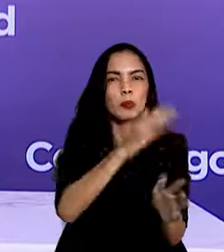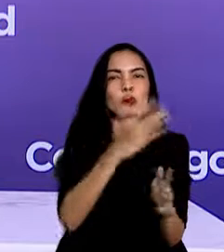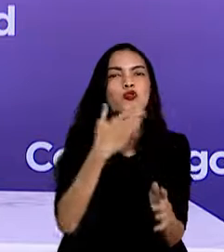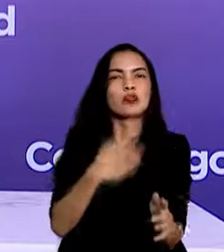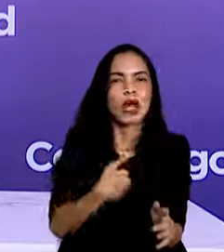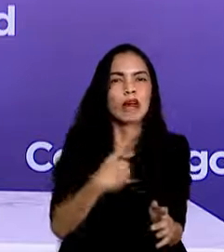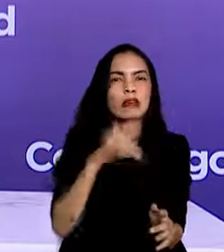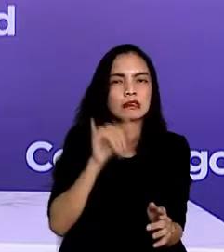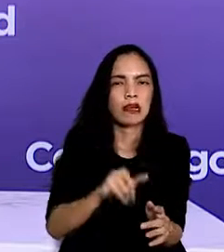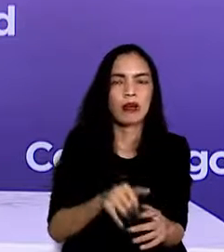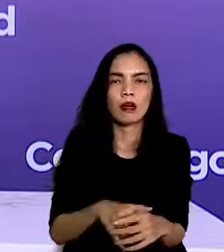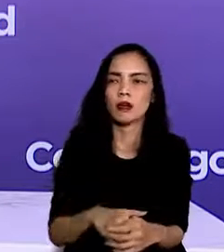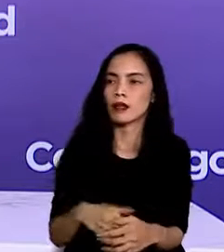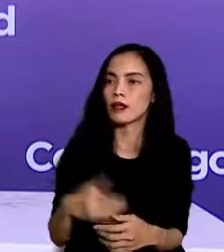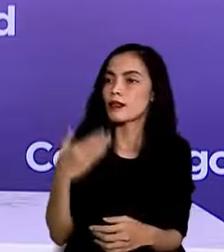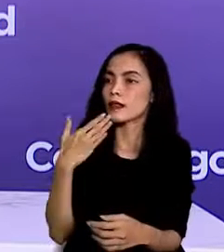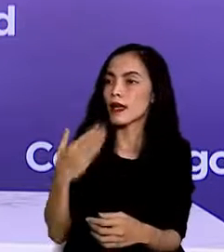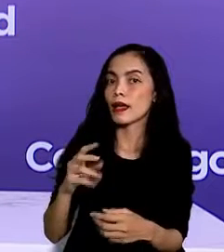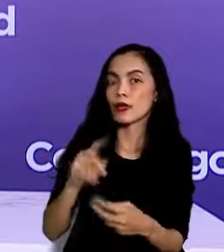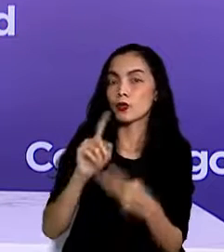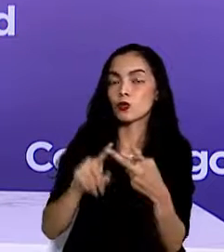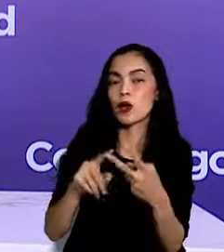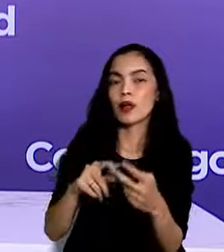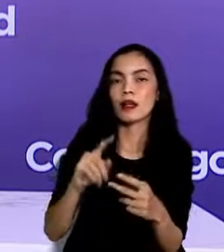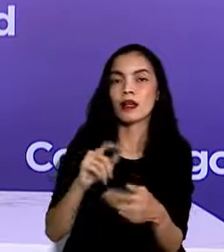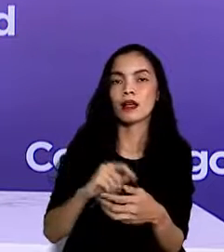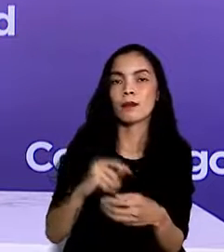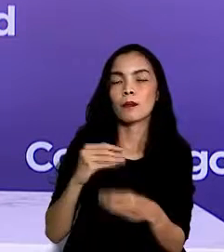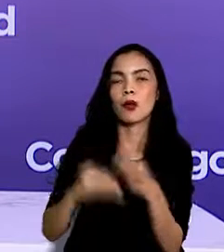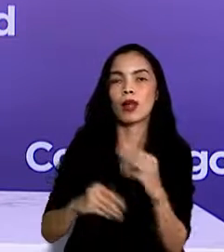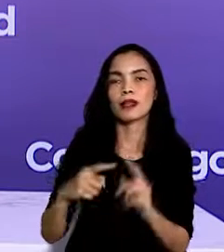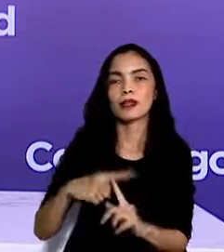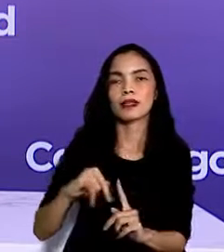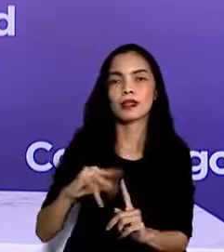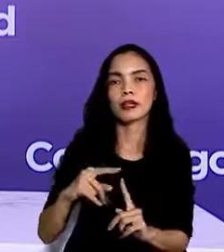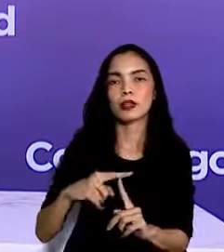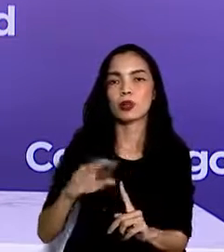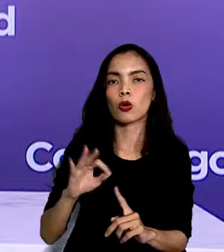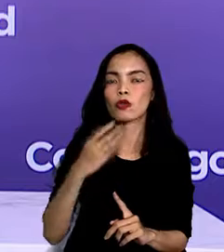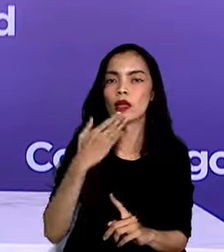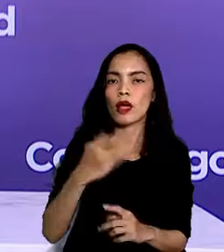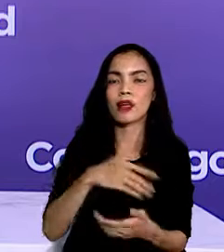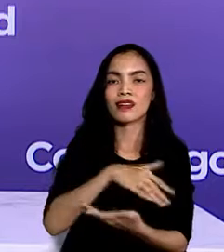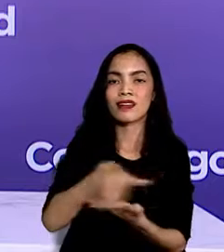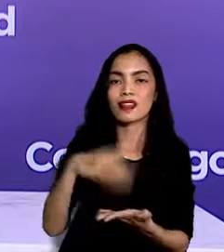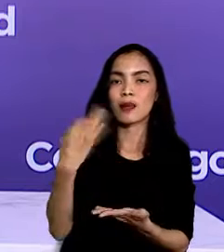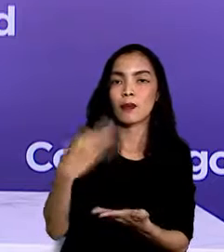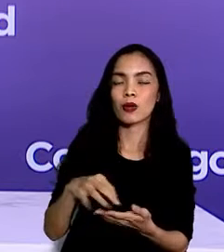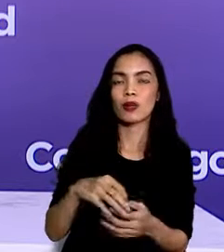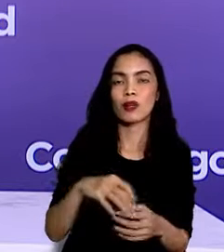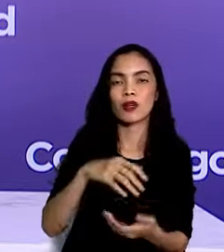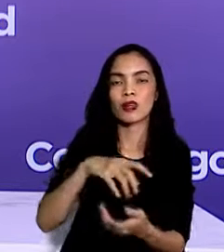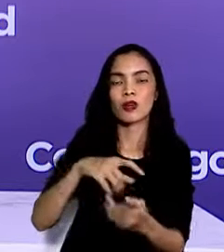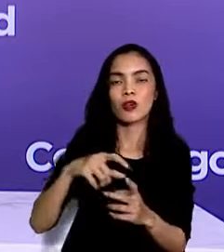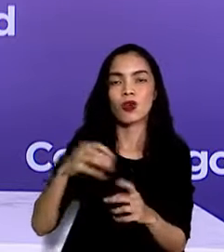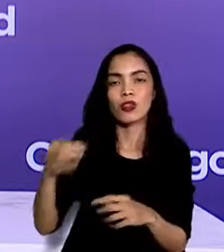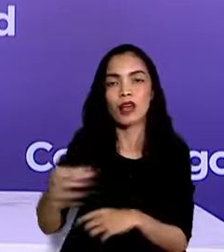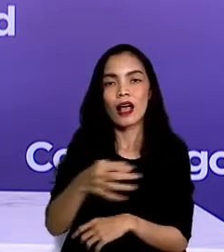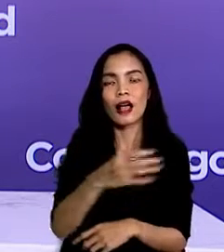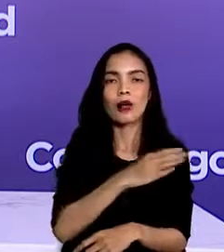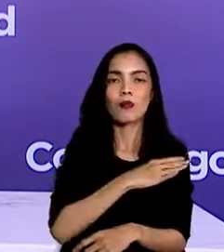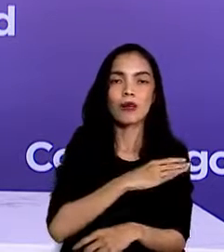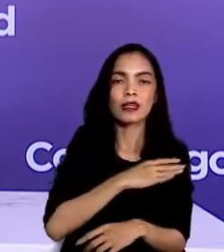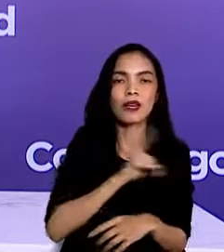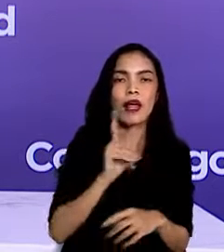Pertanyaan kedua dari Irwan Tirto Aidi Data terbaru menunjukkan ada 12 kabupaten kota yang naik ke level 4 dan